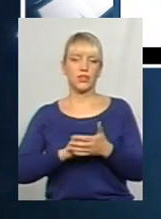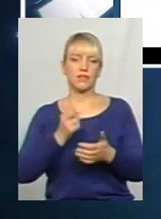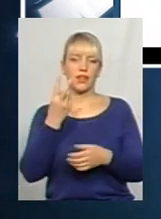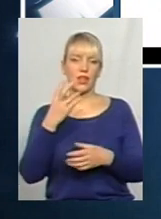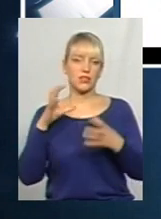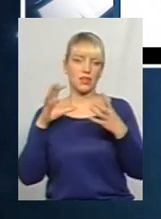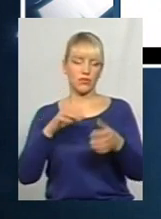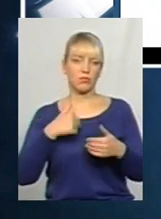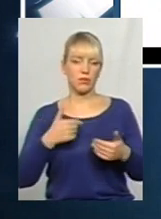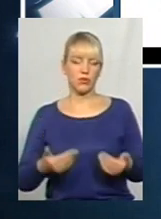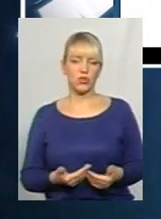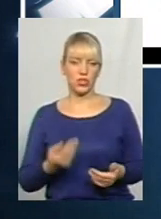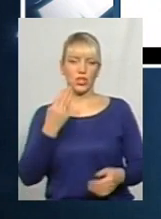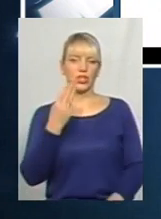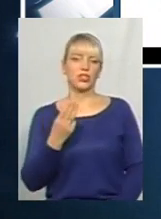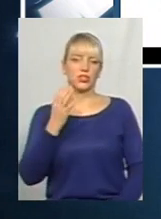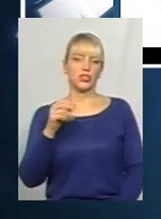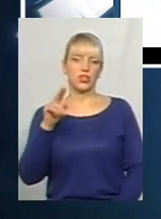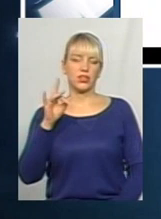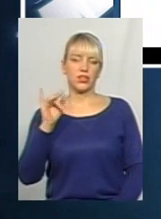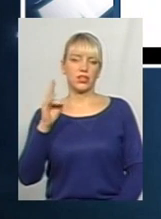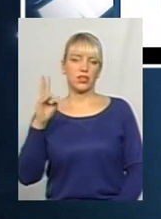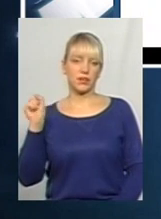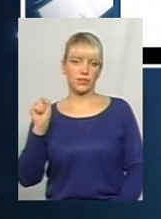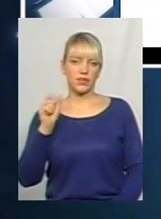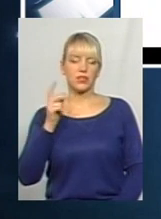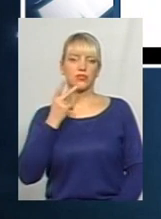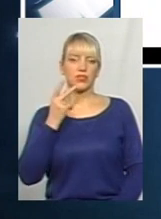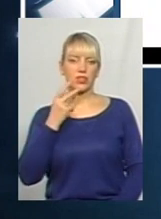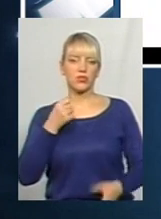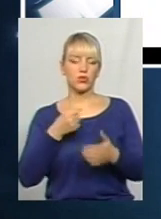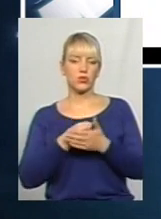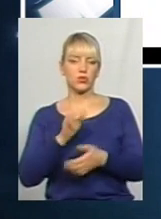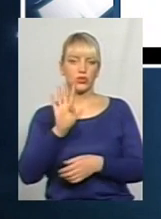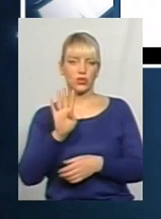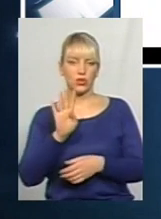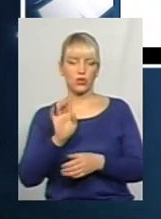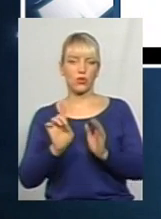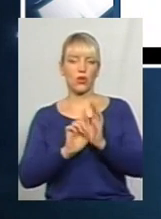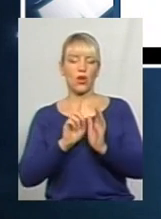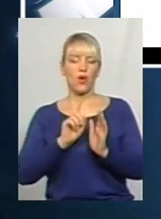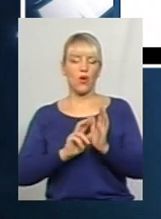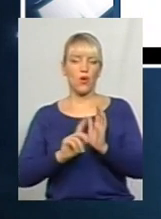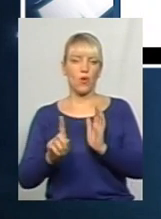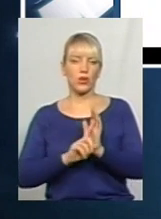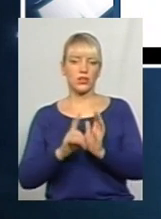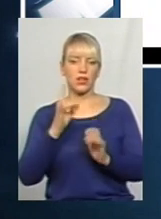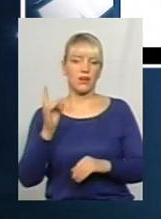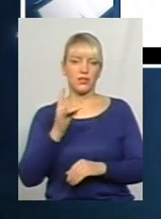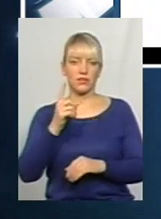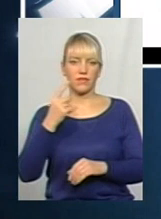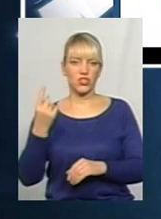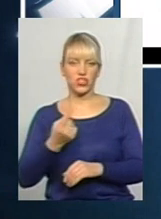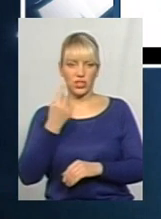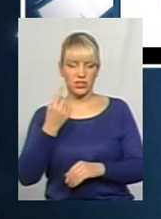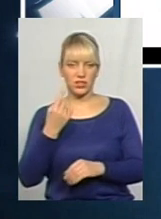Ми проживаємо в України з 14. Він з часу до 4-х ходить раз в час. Мене дитина вибирається в школу